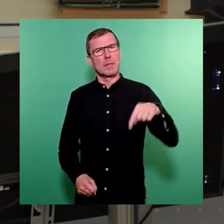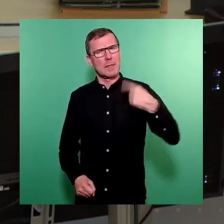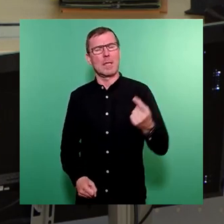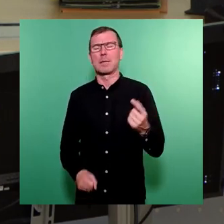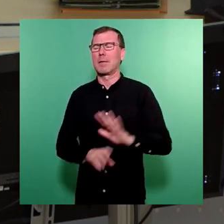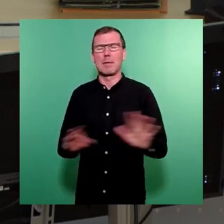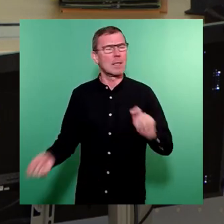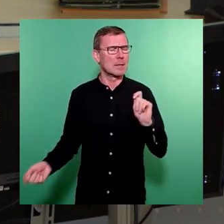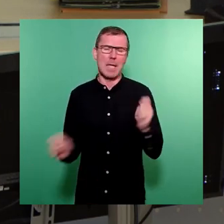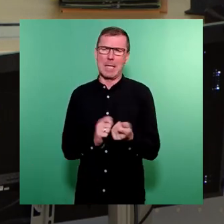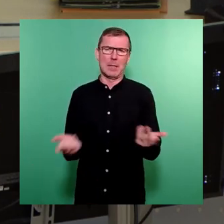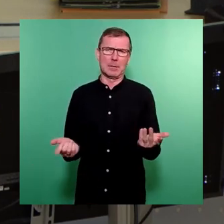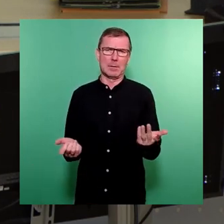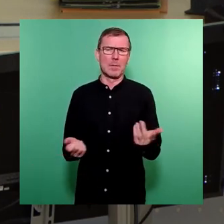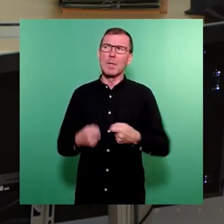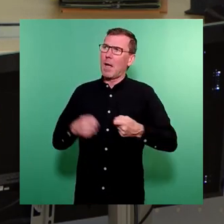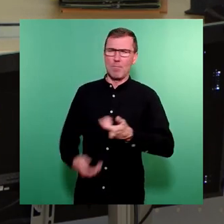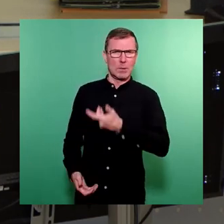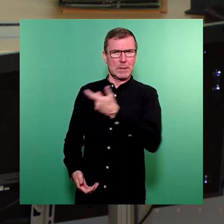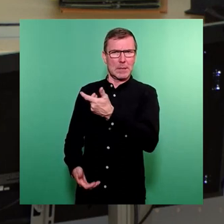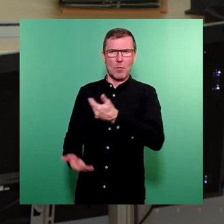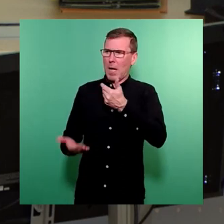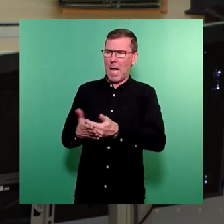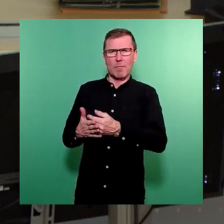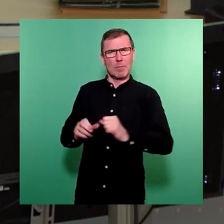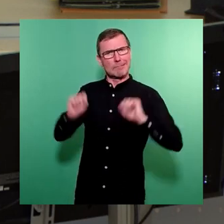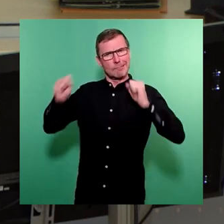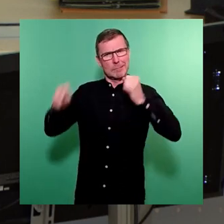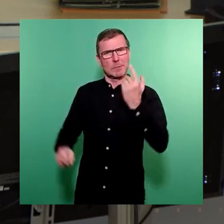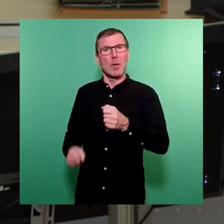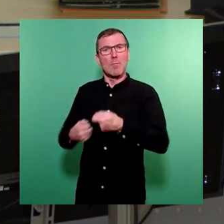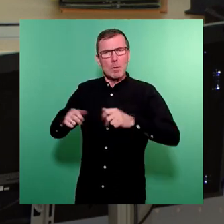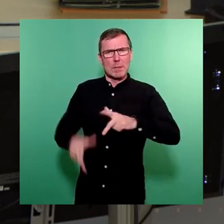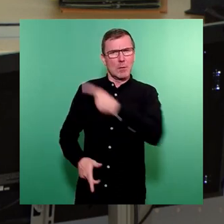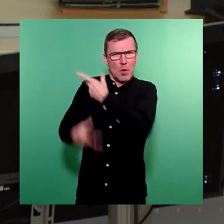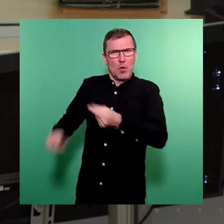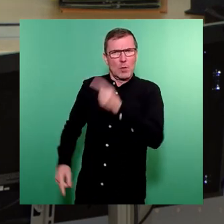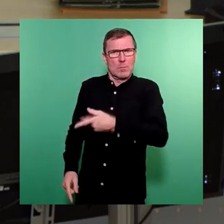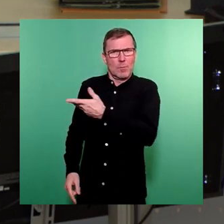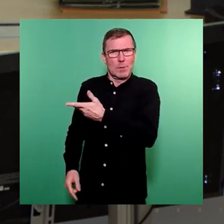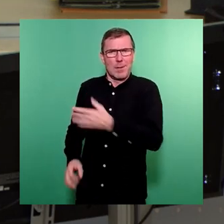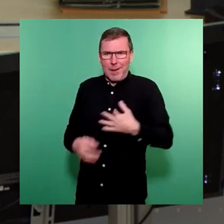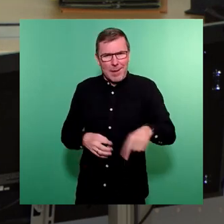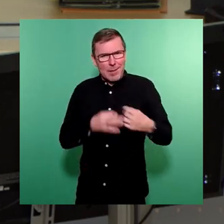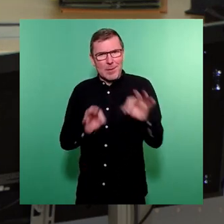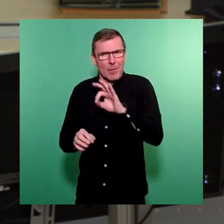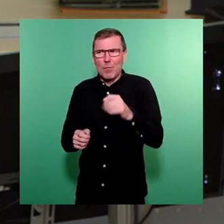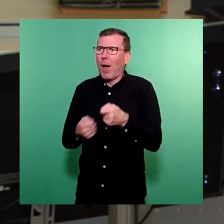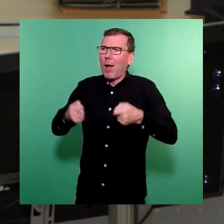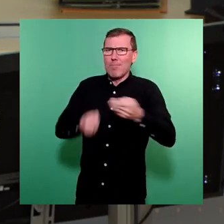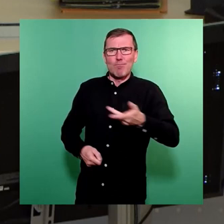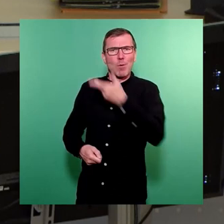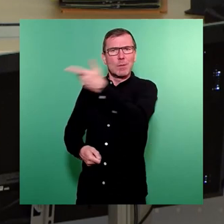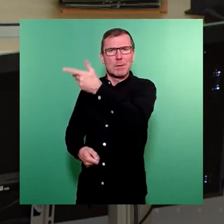ändern wird. Das, was die Bundesrepublik an Aufgaben zu stemmen hat, muss die Bundesrepublik auch lösen. Dafür wählen wir einen Bundestag, dafür wählen wir